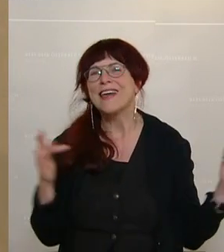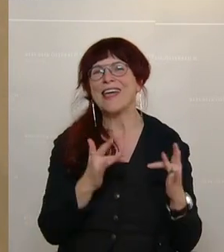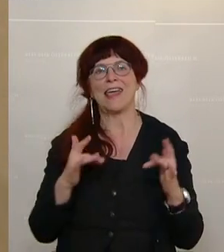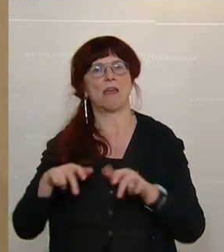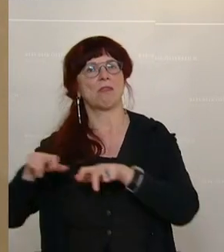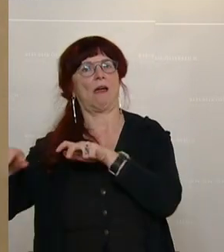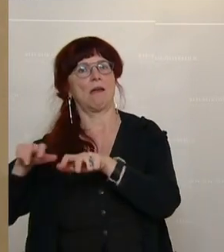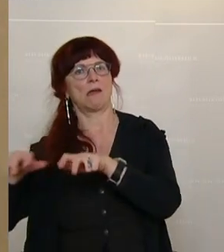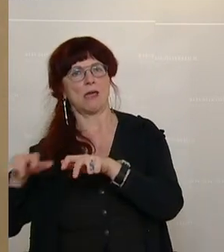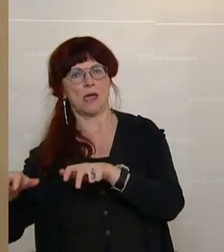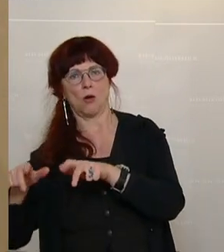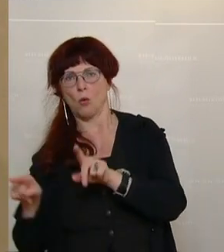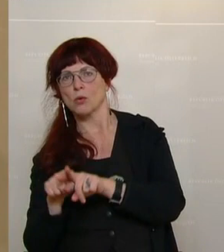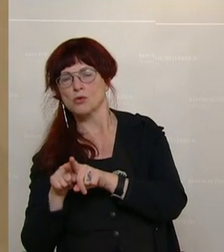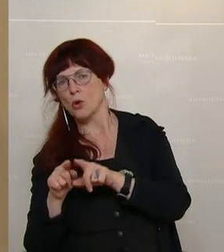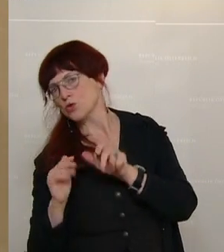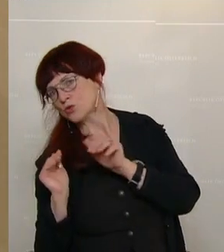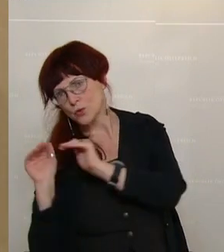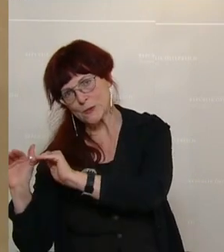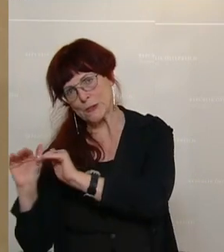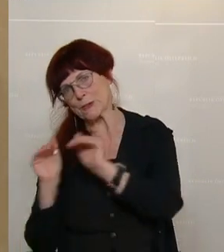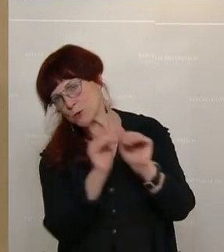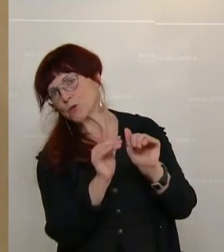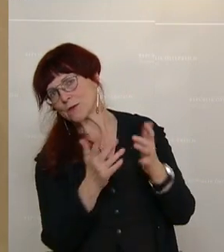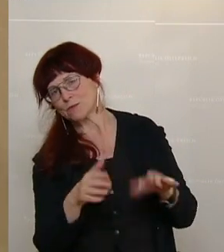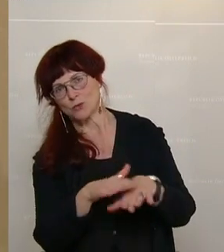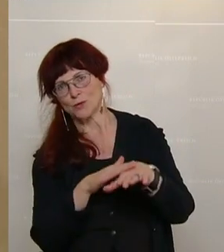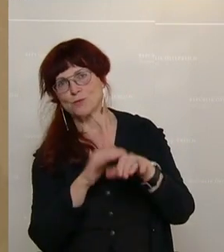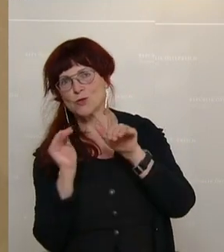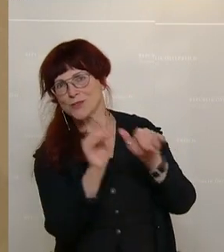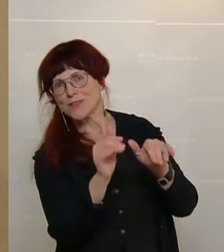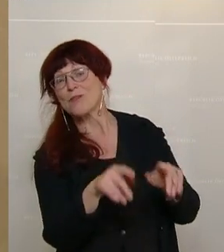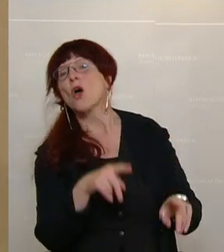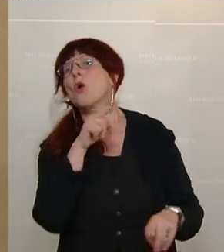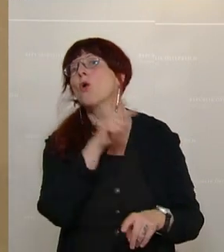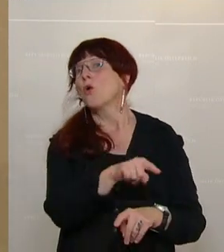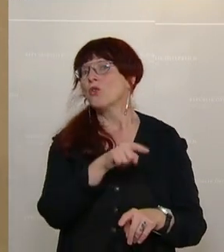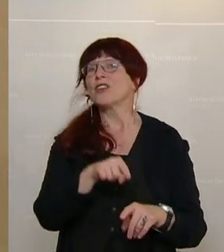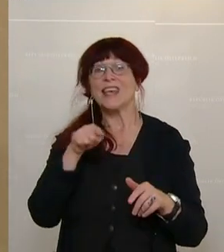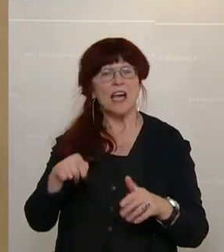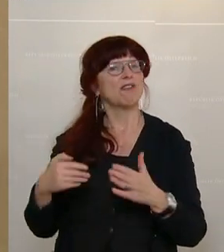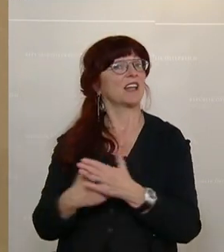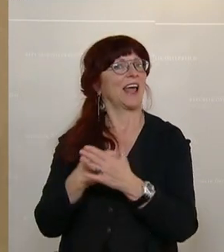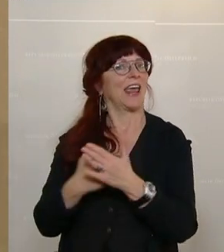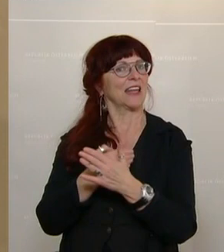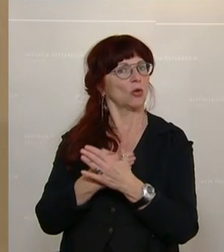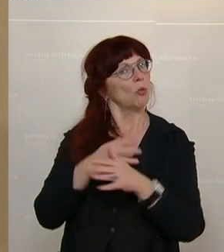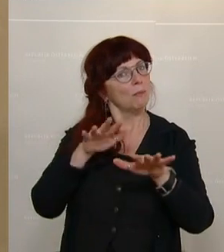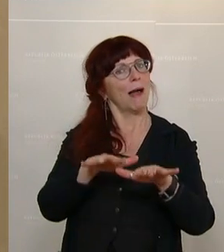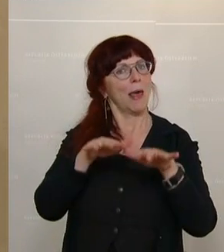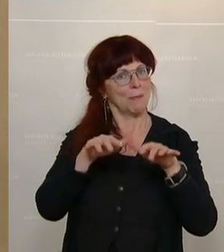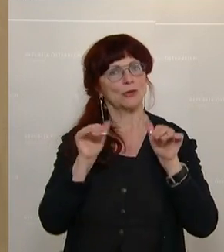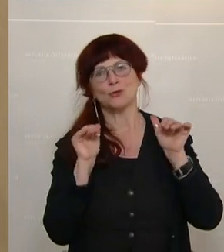dieses Vertretungskörpers, hier dieses Parlaments. Und wir müssen einzig und allein beurteilen, ob eine Handlung eines